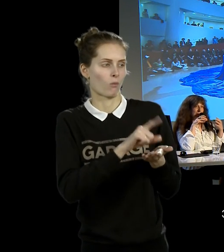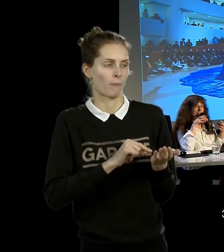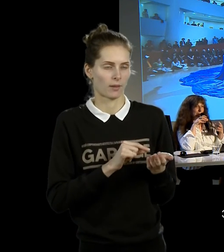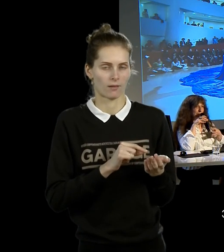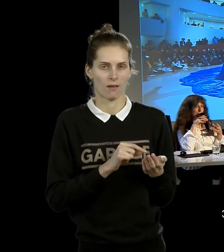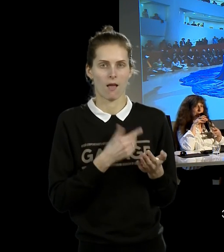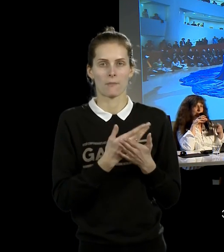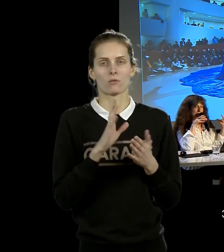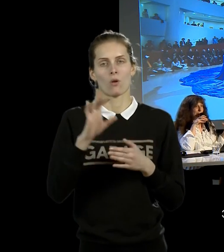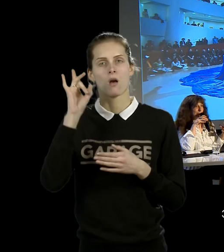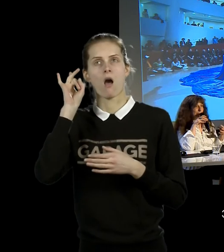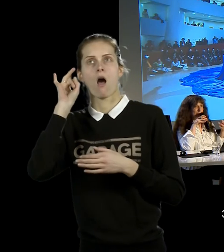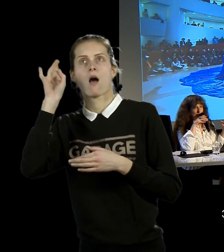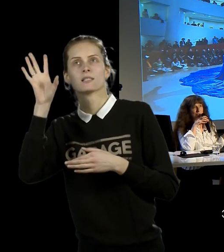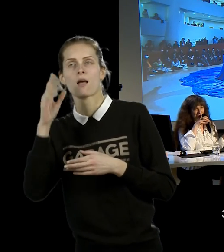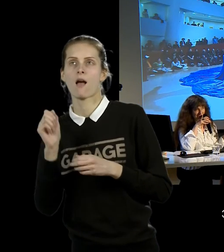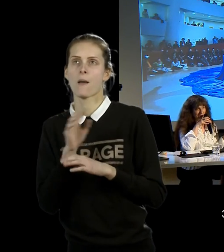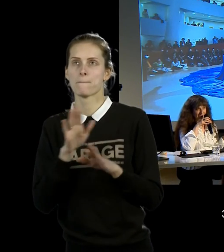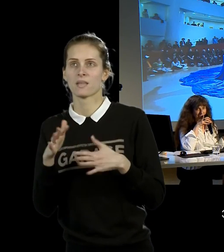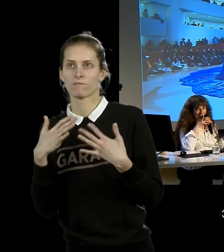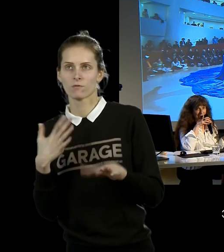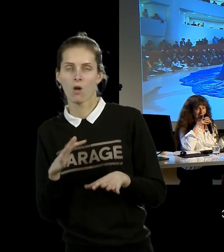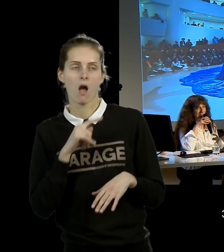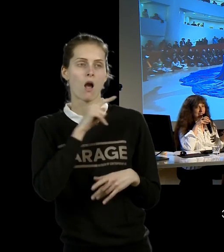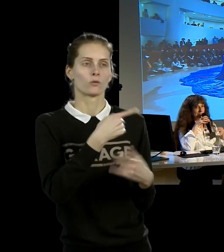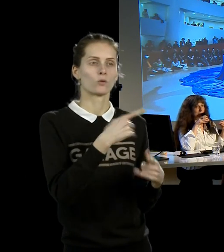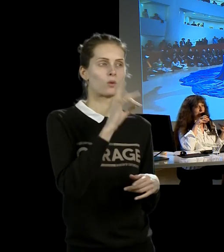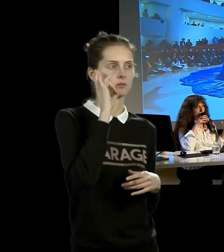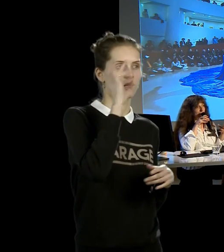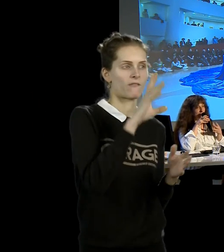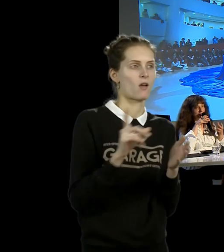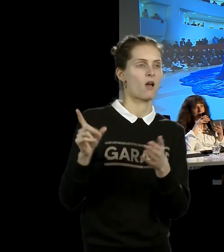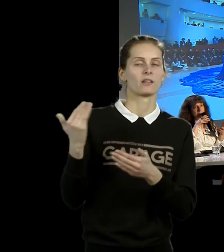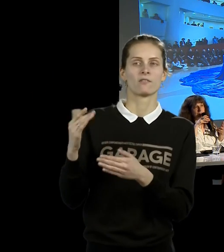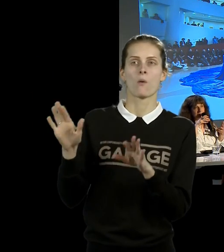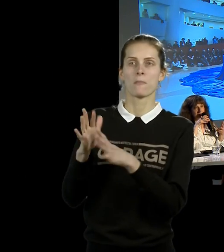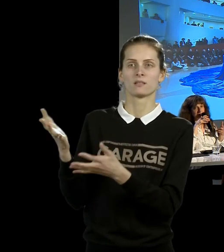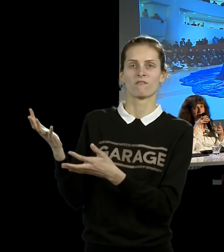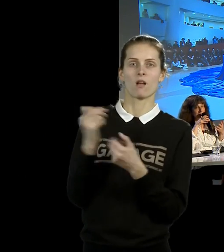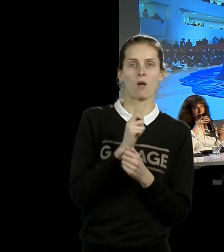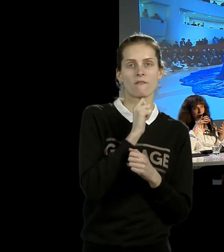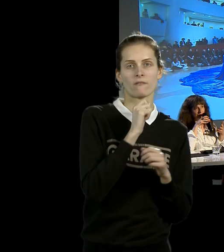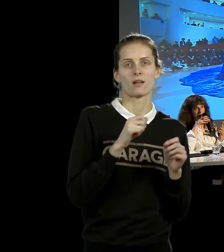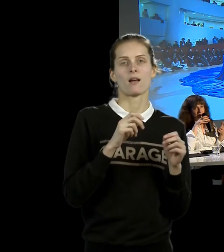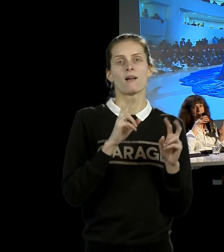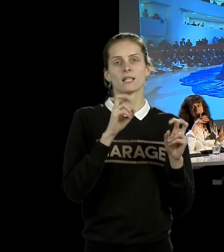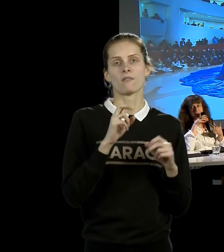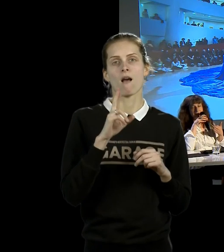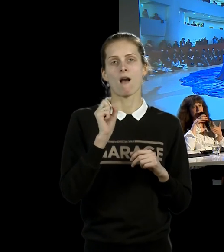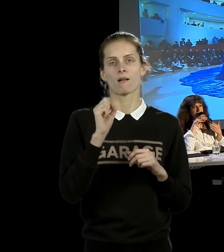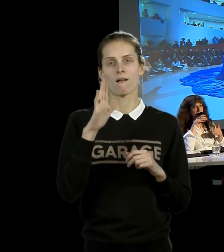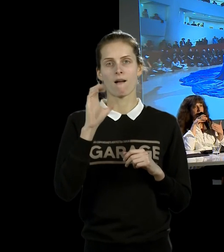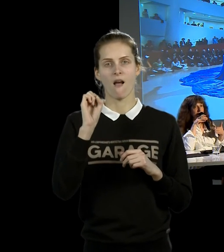исполнитель поет очень известную песню другого очень известного исполнителя. При этом эта песня меняет смысл, естественно, меняет звучание.